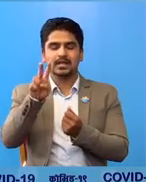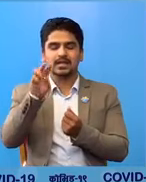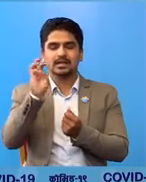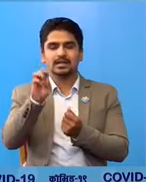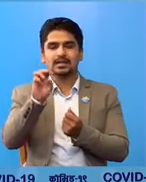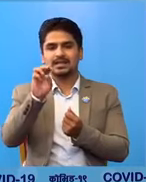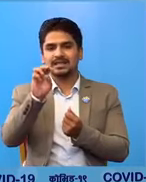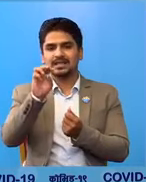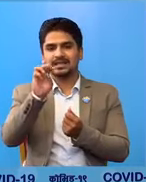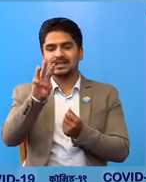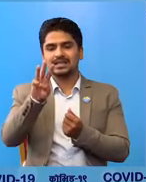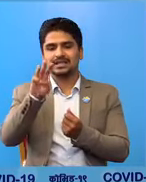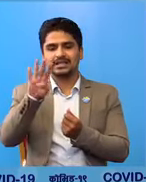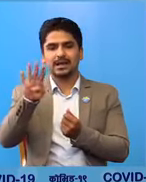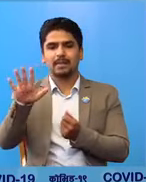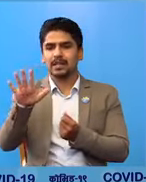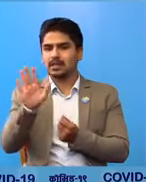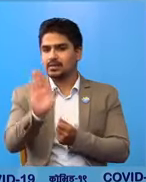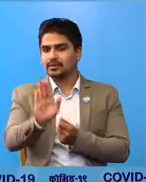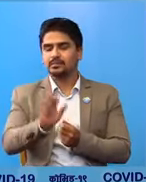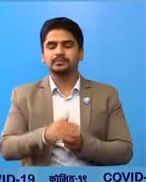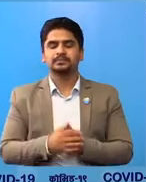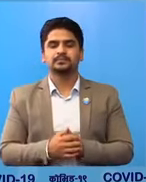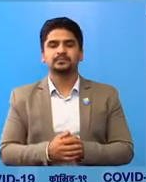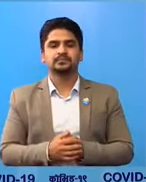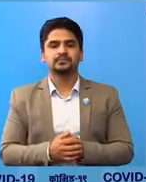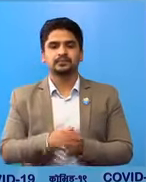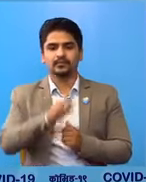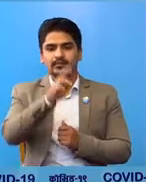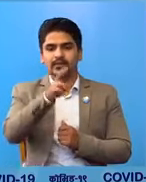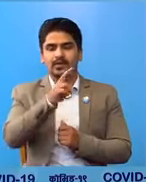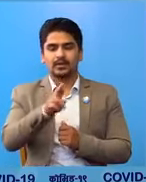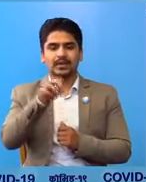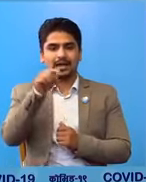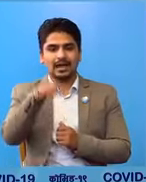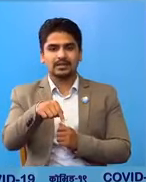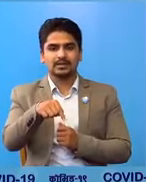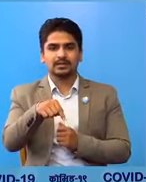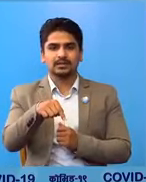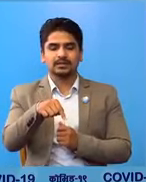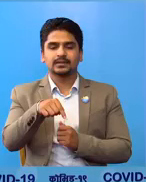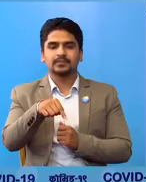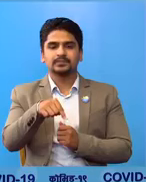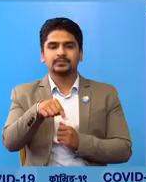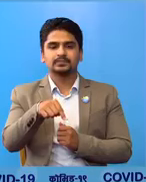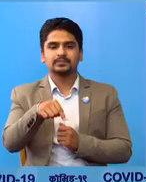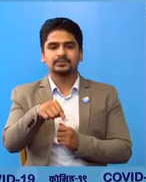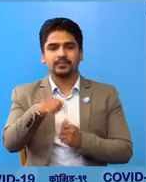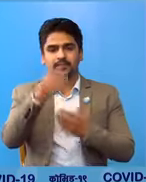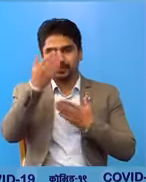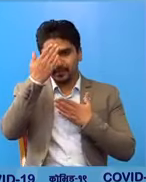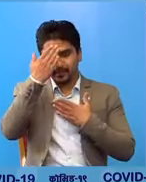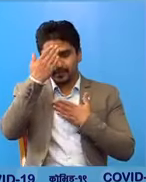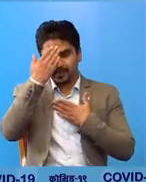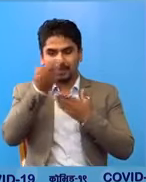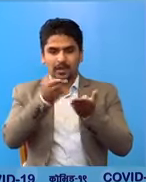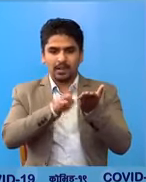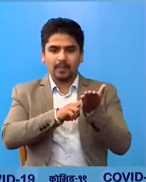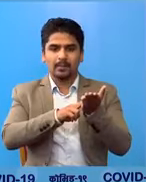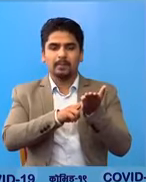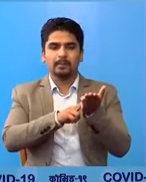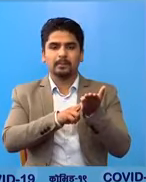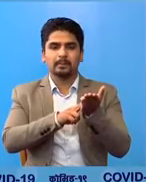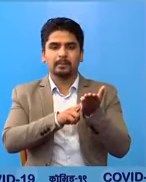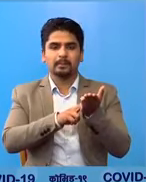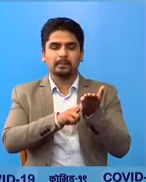जम्मा आज संक्रमित उन्मा अरुको